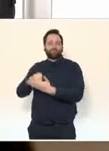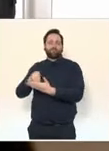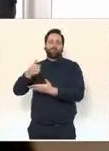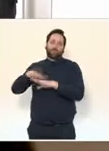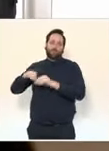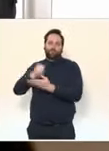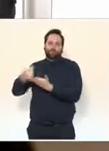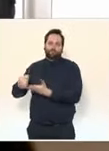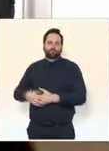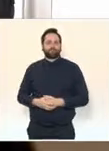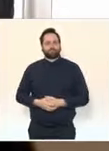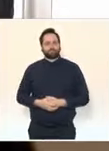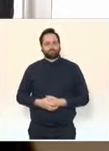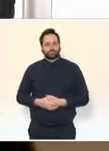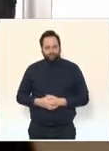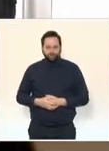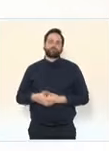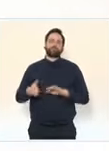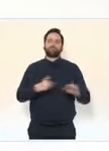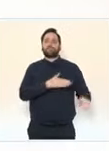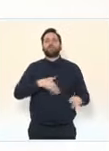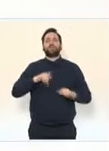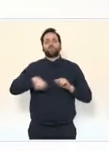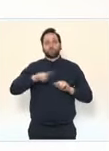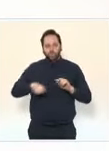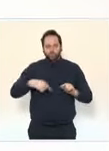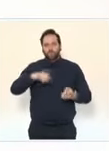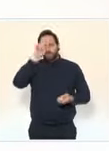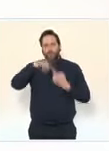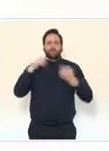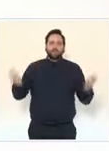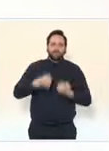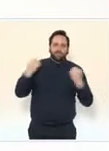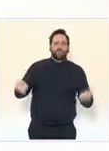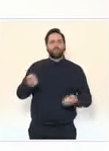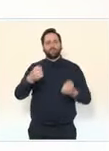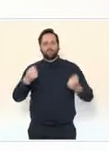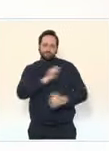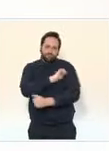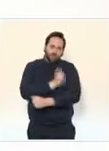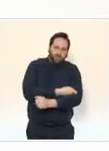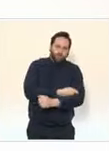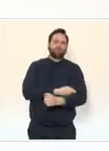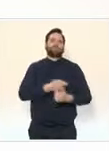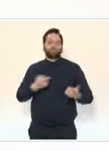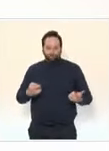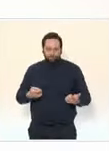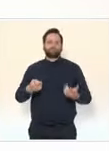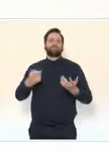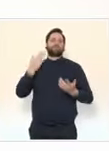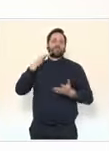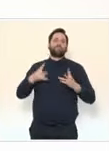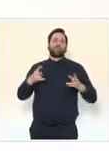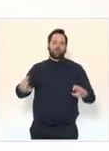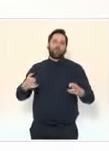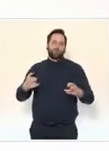sportives, travailler avec Roxana Maracineanu. Vous le savez, dans cette période si particulière pour les enfants et les adolescents, comme pour le